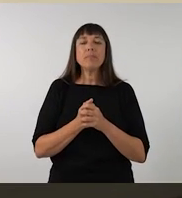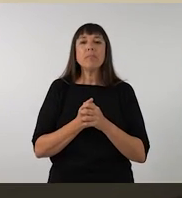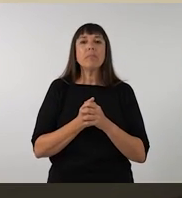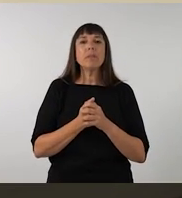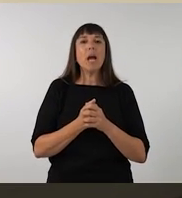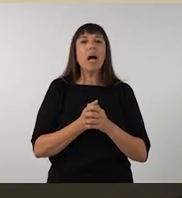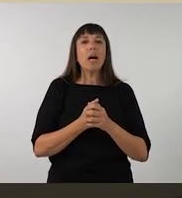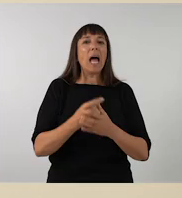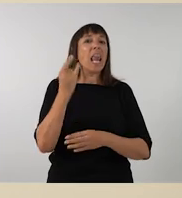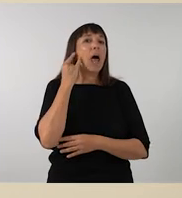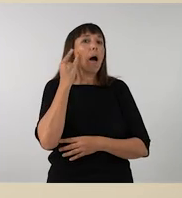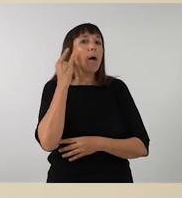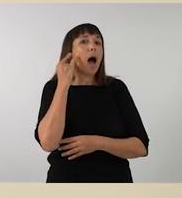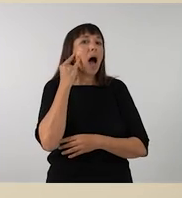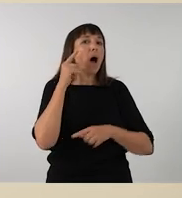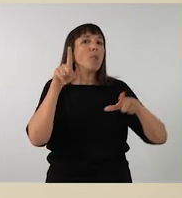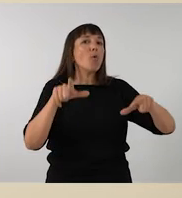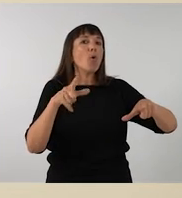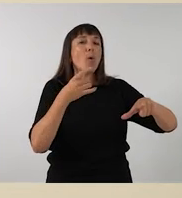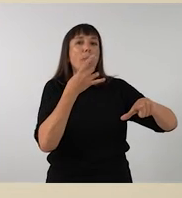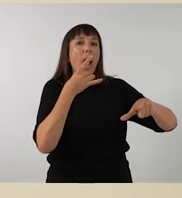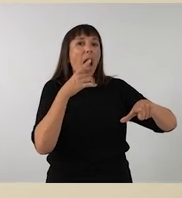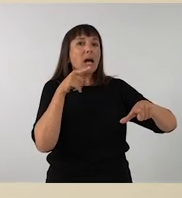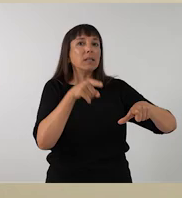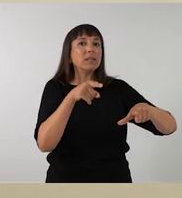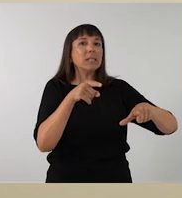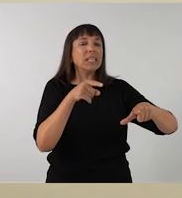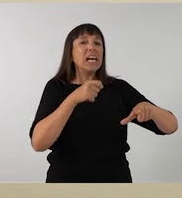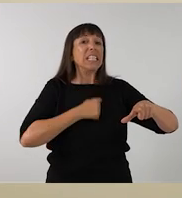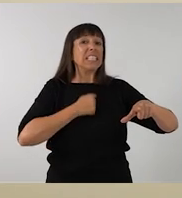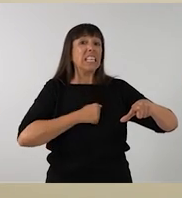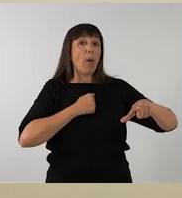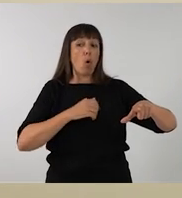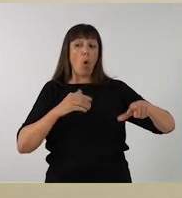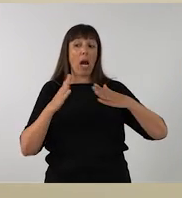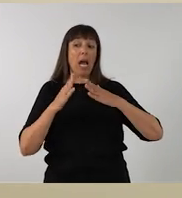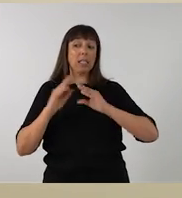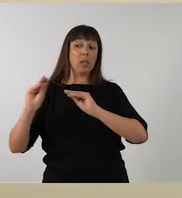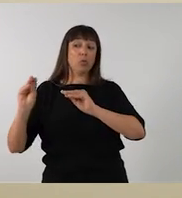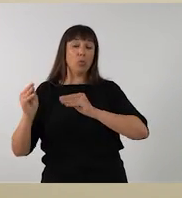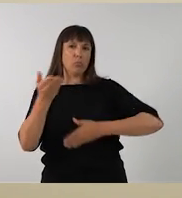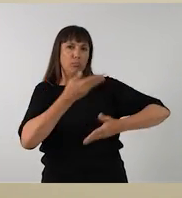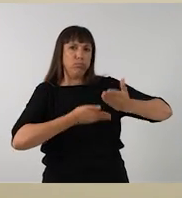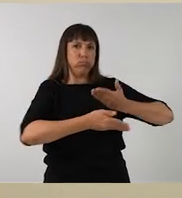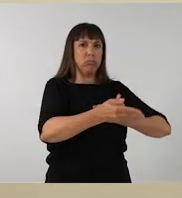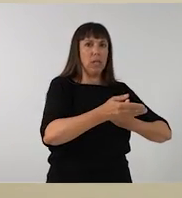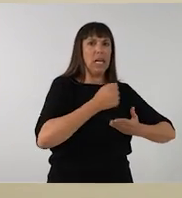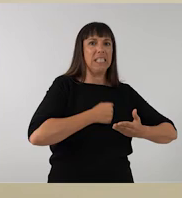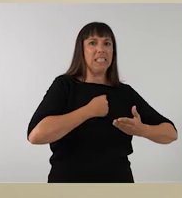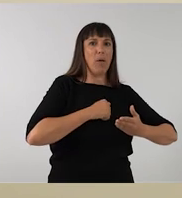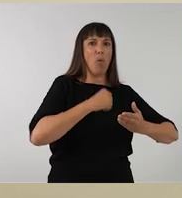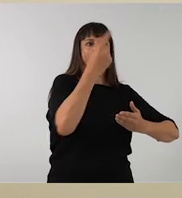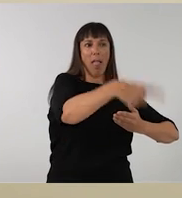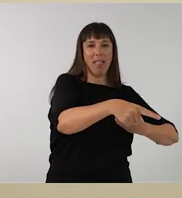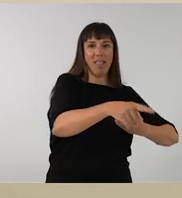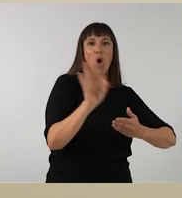Per exemple, en uns lavabos d'algun bar, intercanvia el sabó que ella té a casa